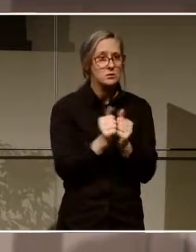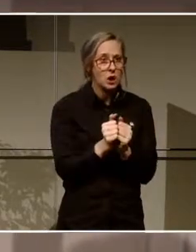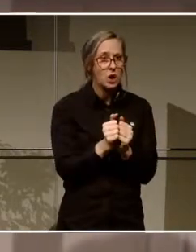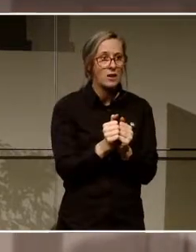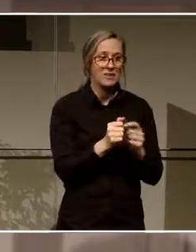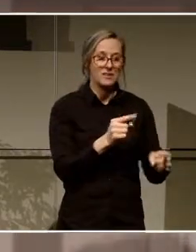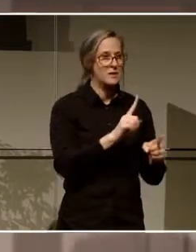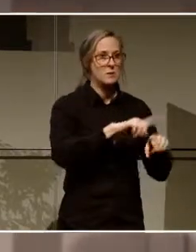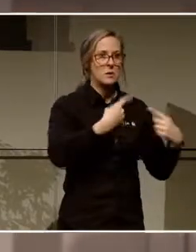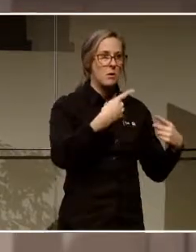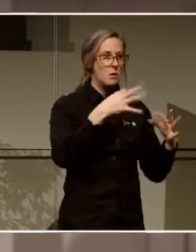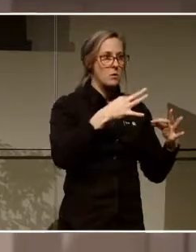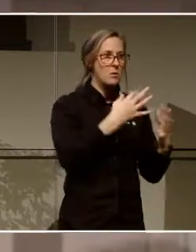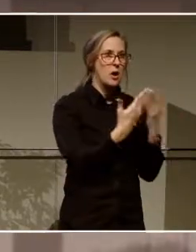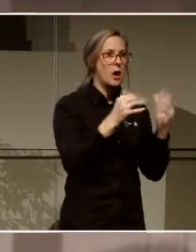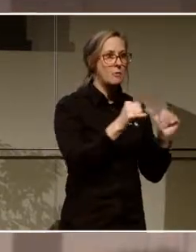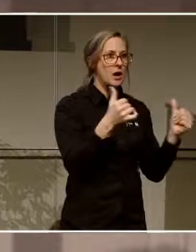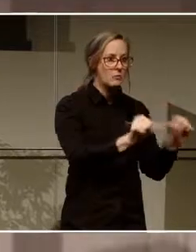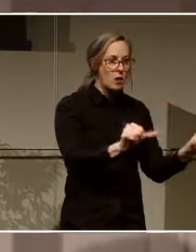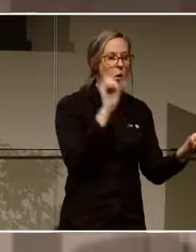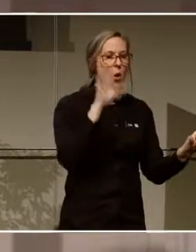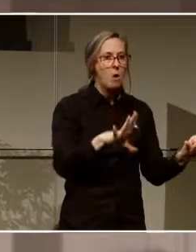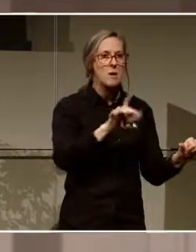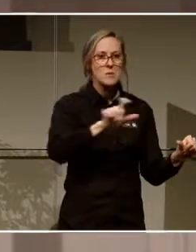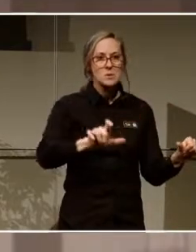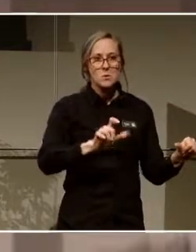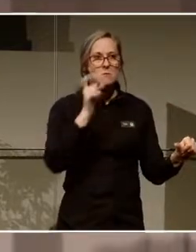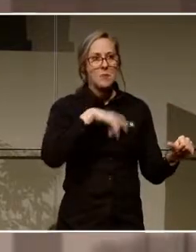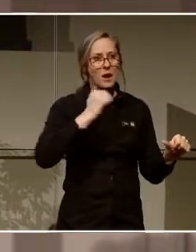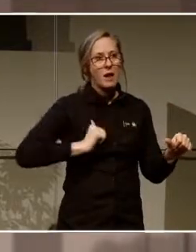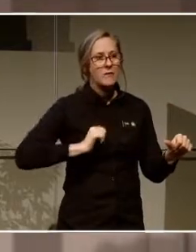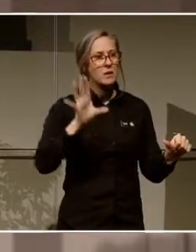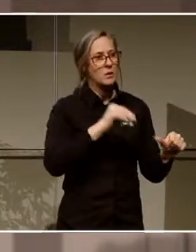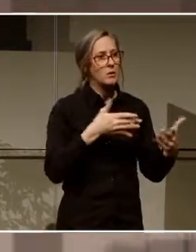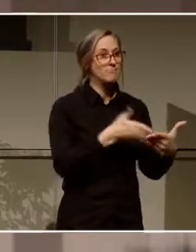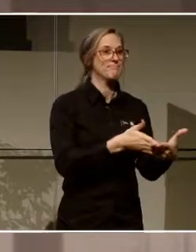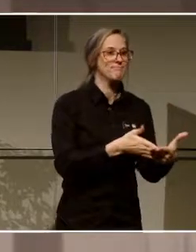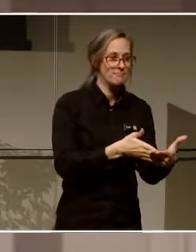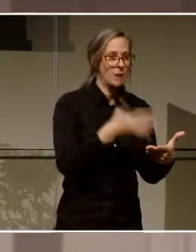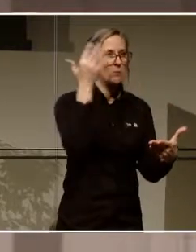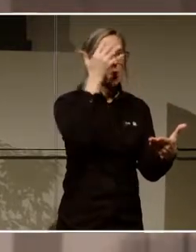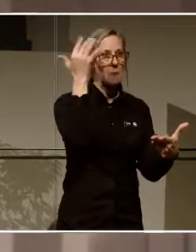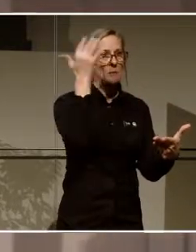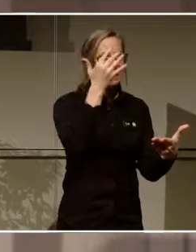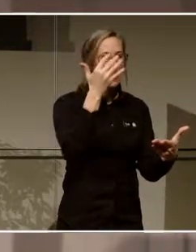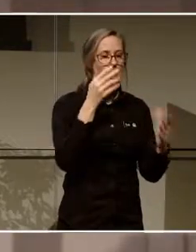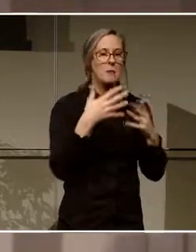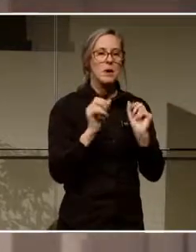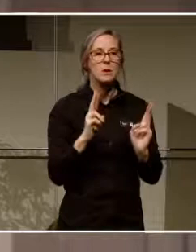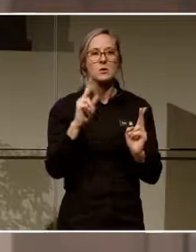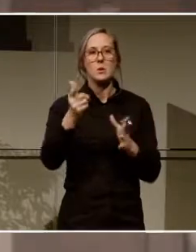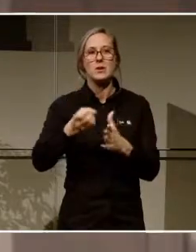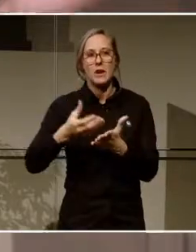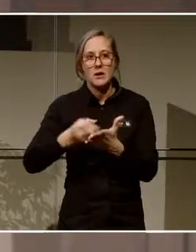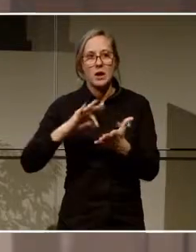mycket bredband som helst, men om det är folk som inte kan använda det så är det ett problem. Men sen också att bara utvärdera projektet.